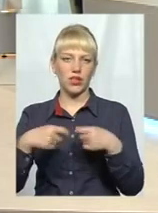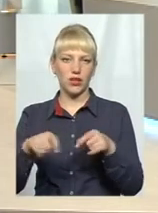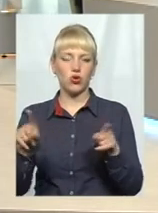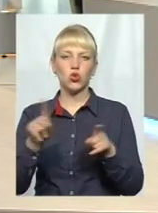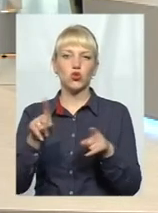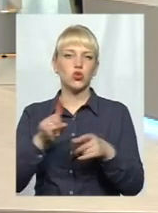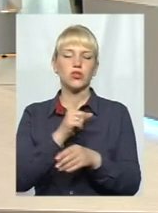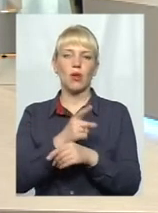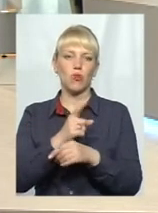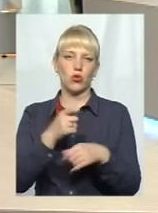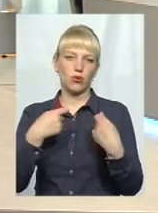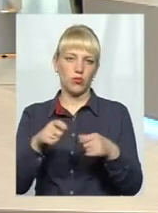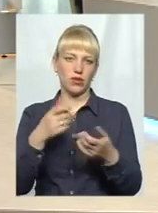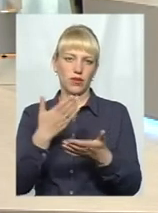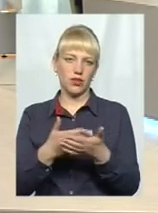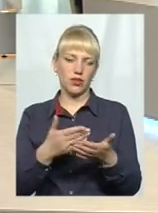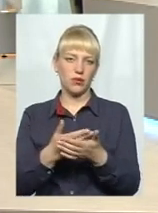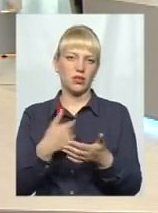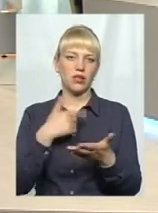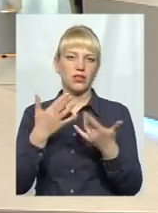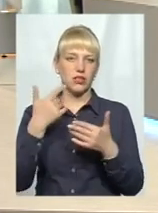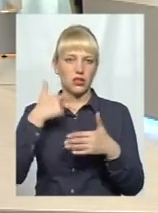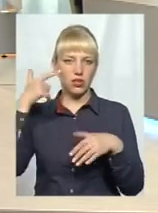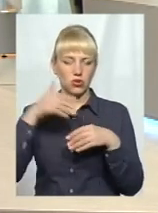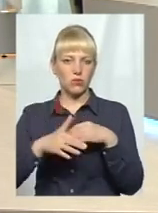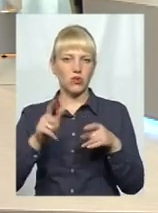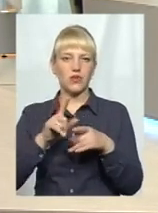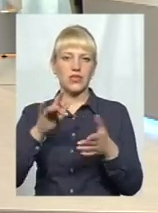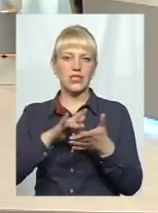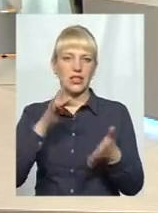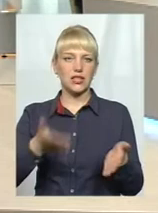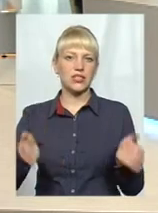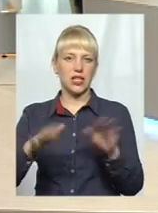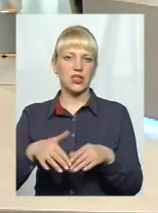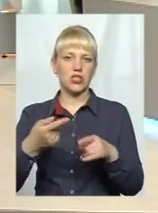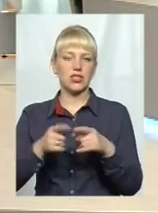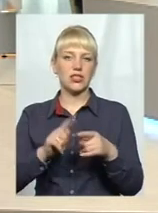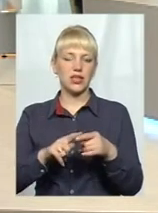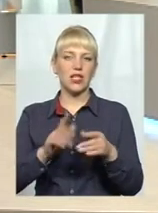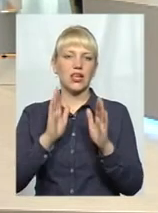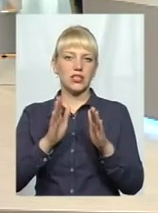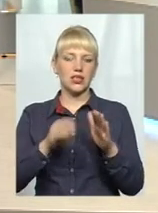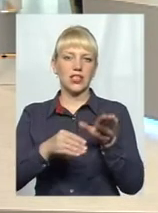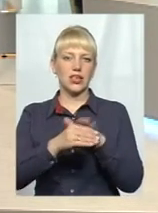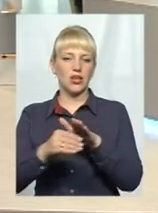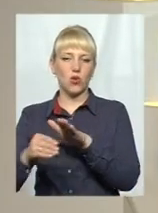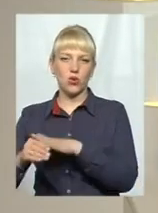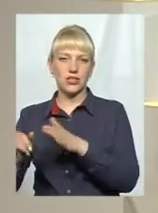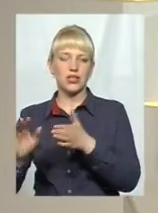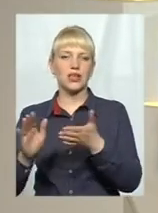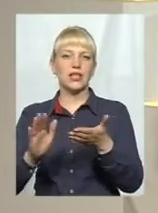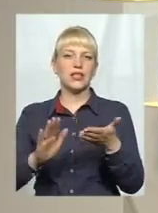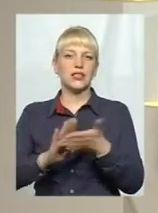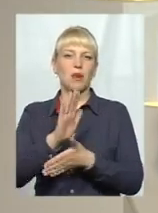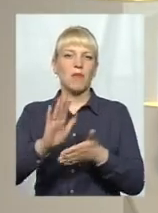що заборонено продавати, так? Наскільки орієнтується, в центрі залишаться, по суті, це кіоски з пресою? Так. Їх чотири з